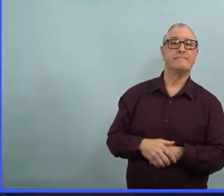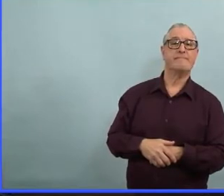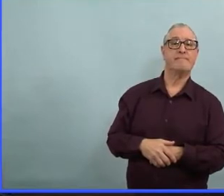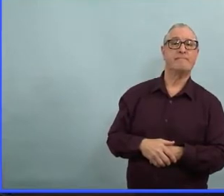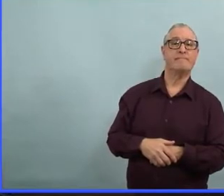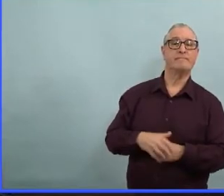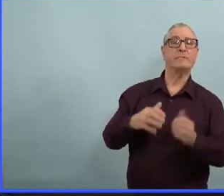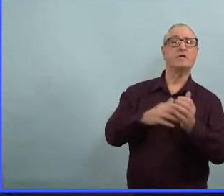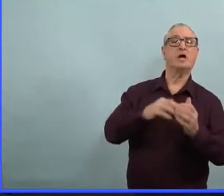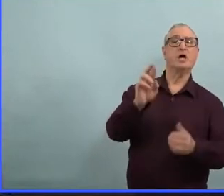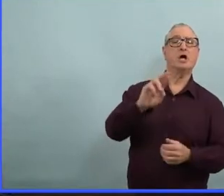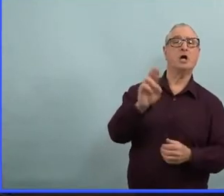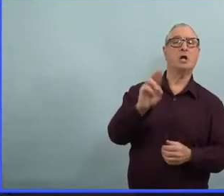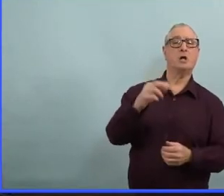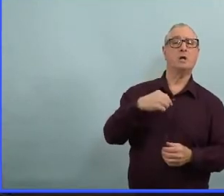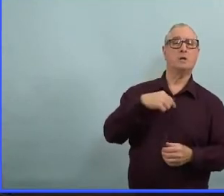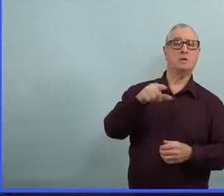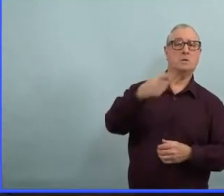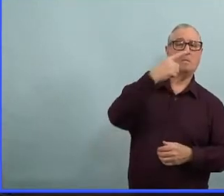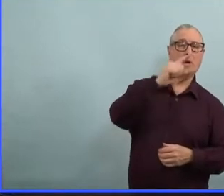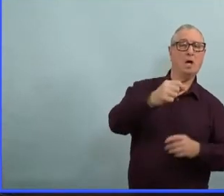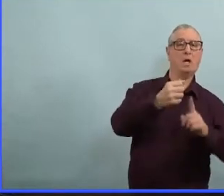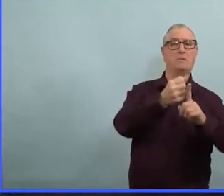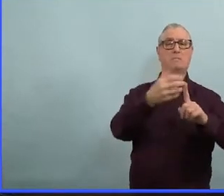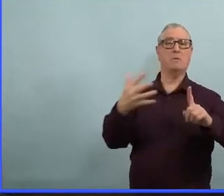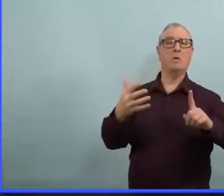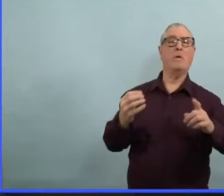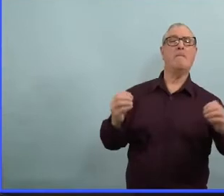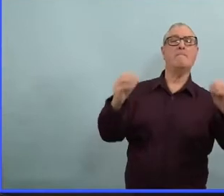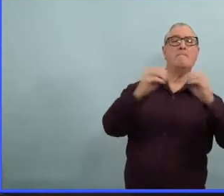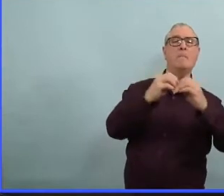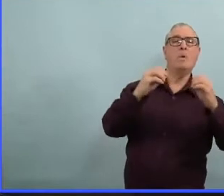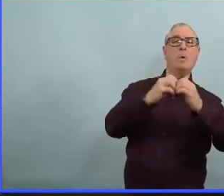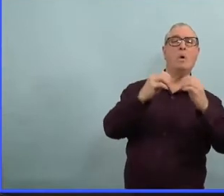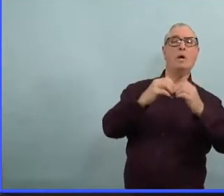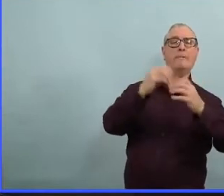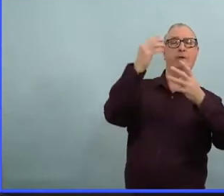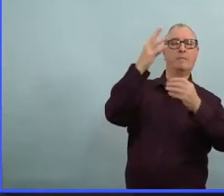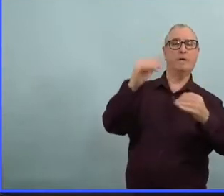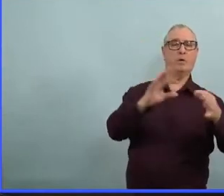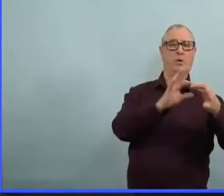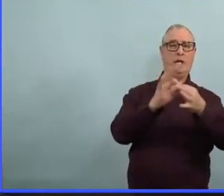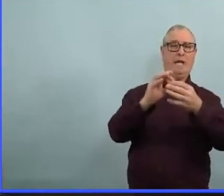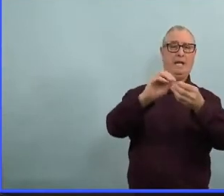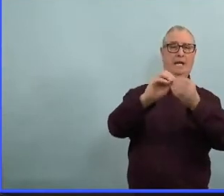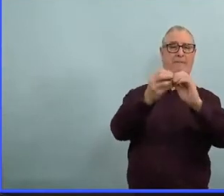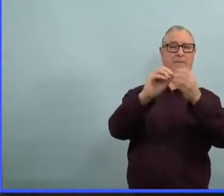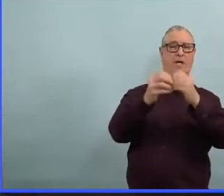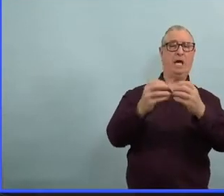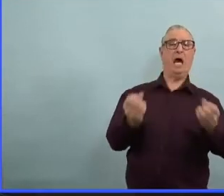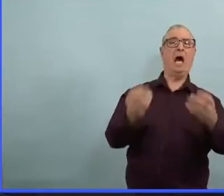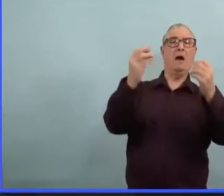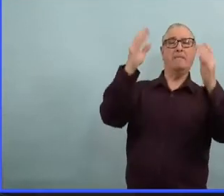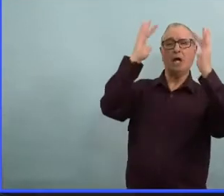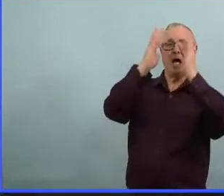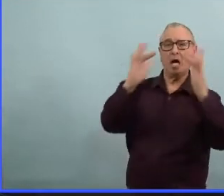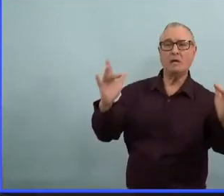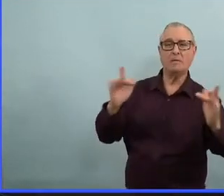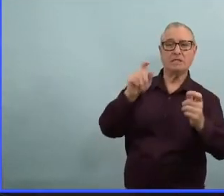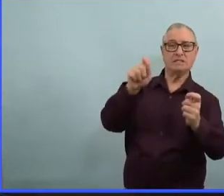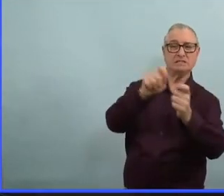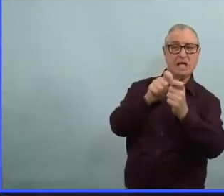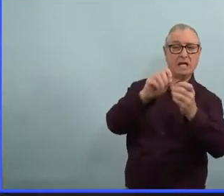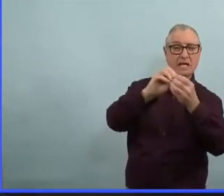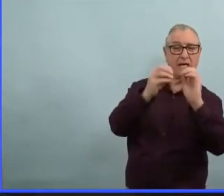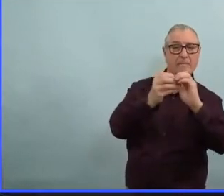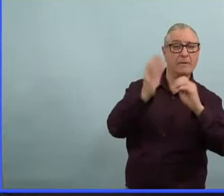les chiffres d'hospitalisation. Je sais qu'il y a à peu près 1500 lits d'hôpitaux dans la province. Il y avait peut-être deux lits qui étaient ouverts la semaine dernière.